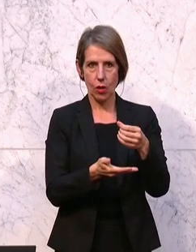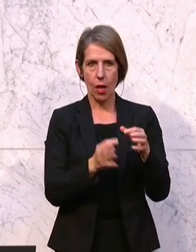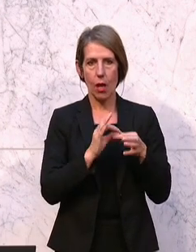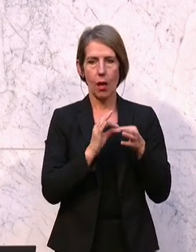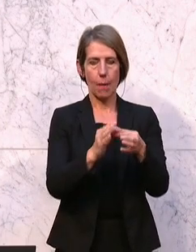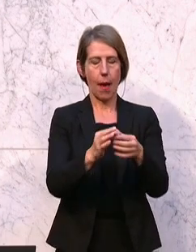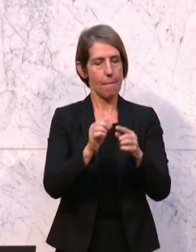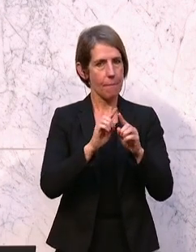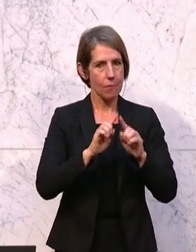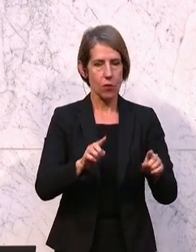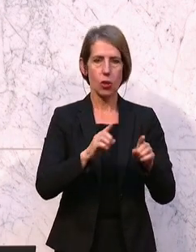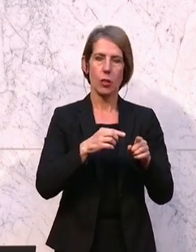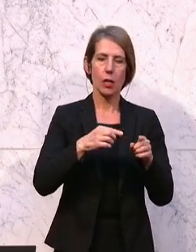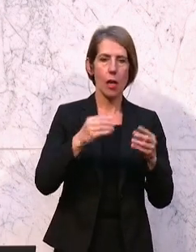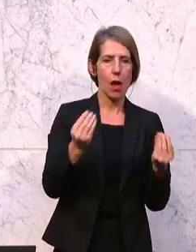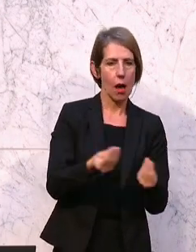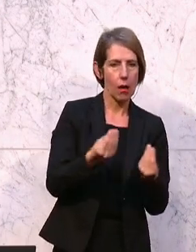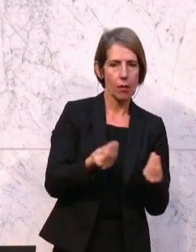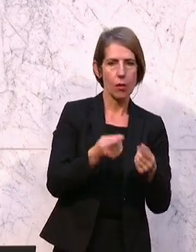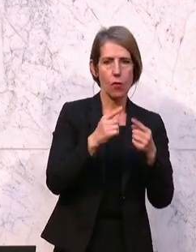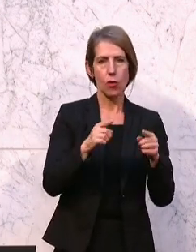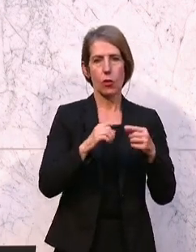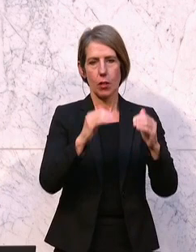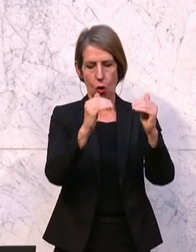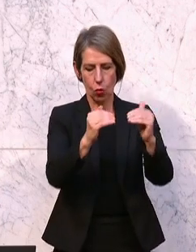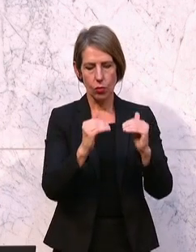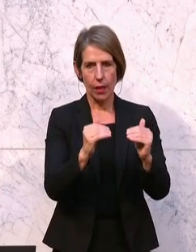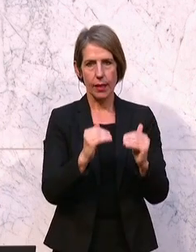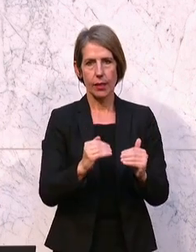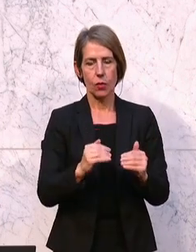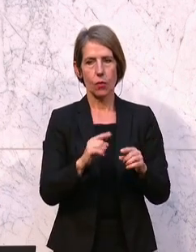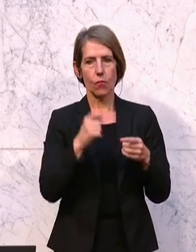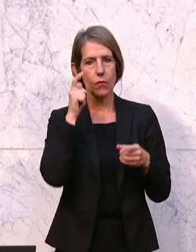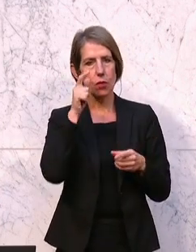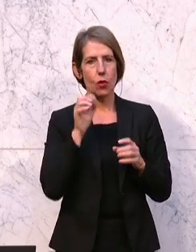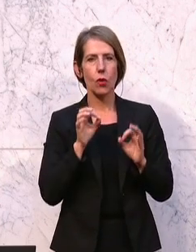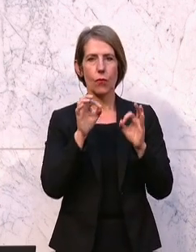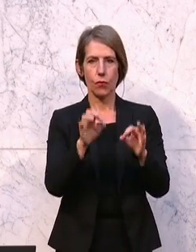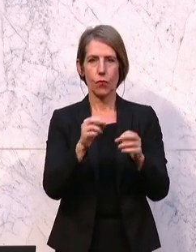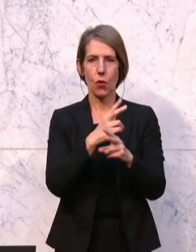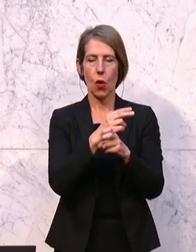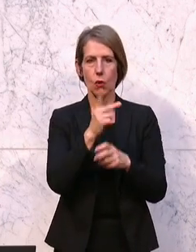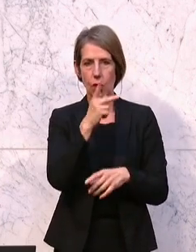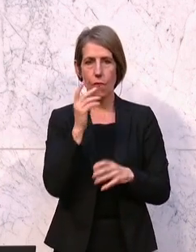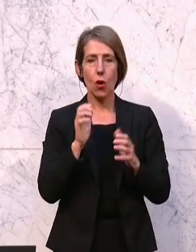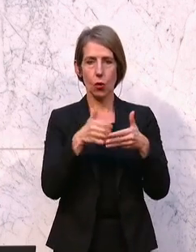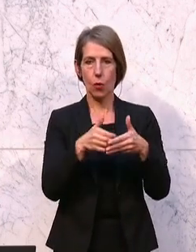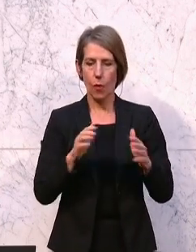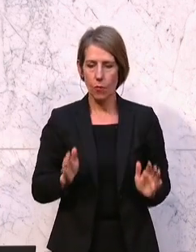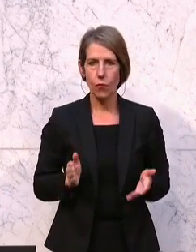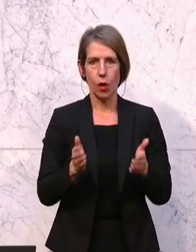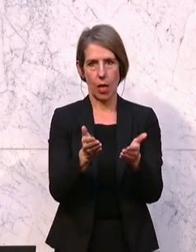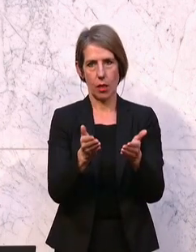unterschiedlichen Weisen, in unterschiedlichen Untergliederungen sorgen wir dafür, dass wir die österreichischen Volksgruppen fördern,